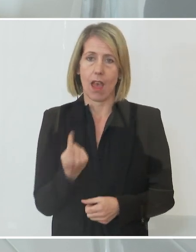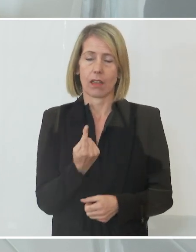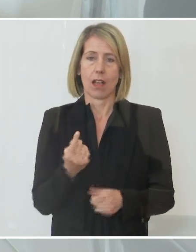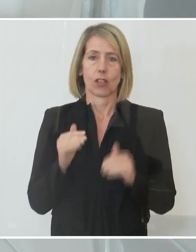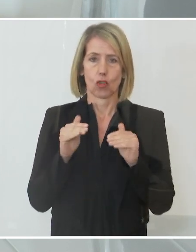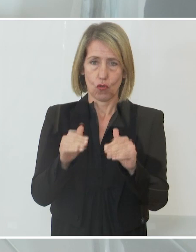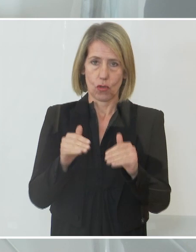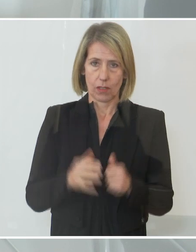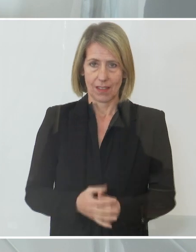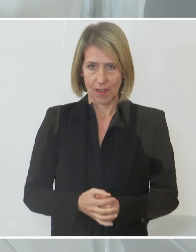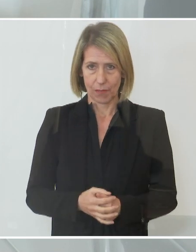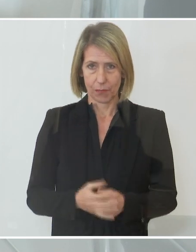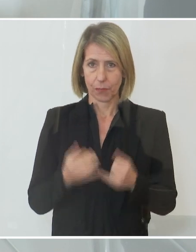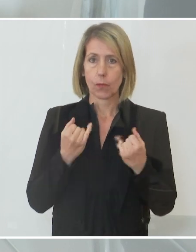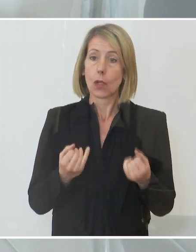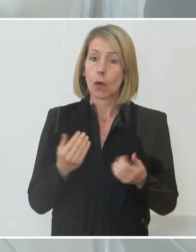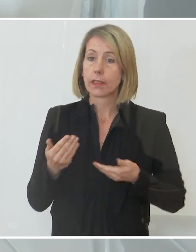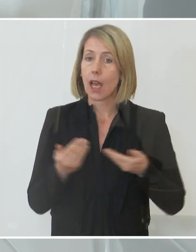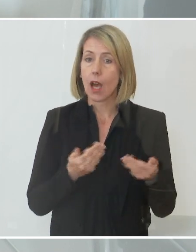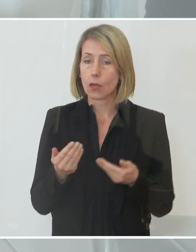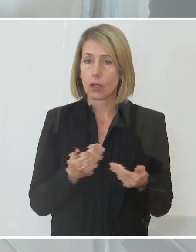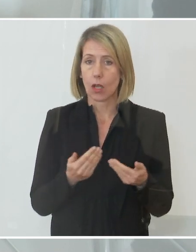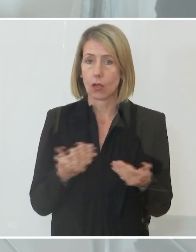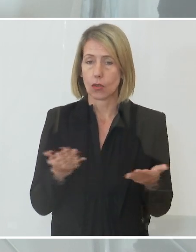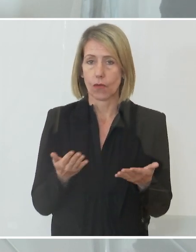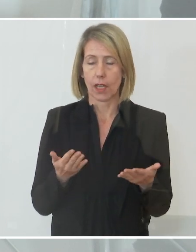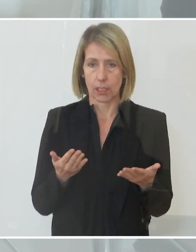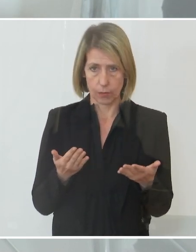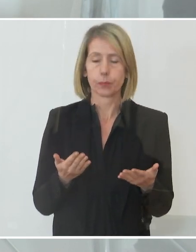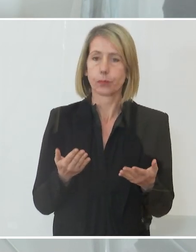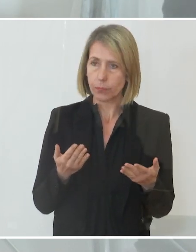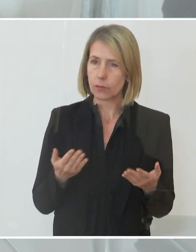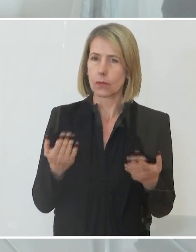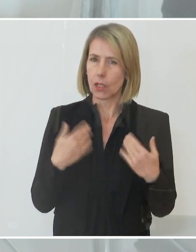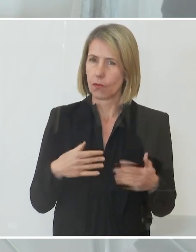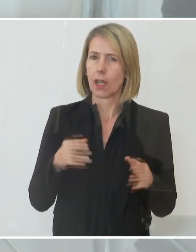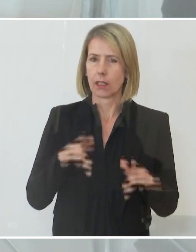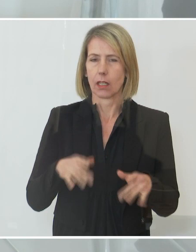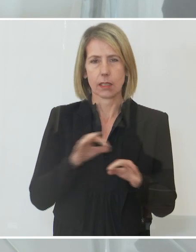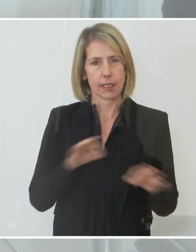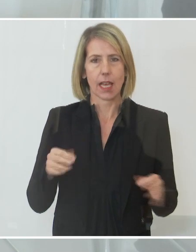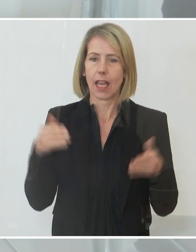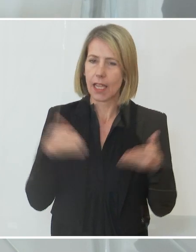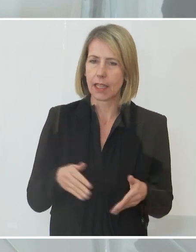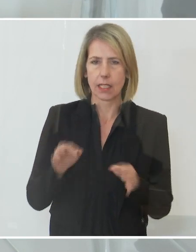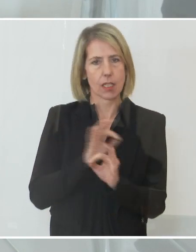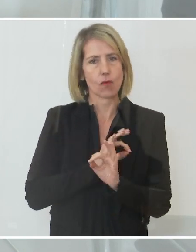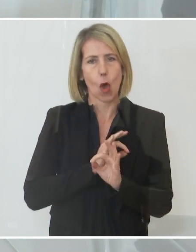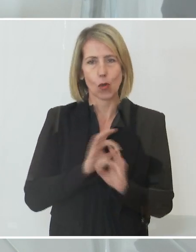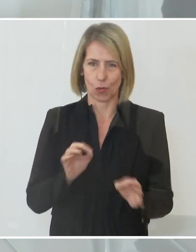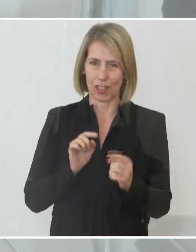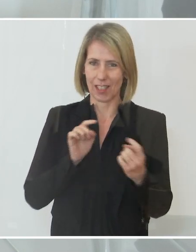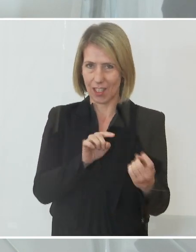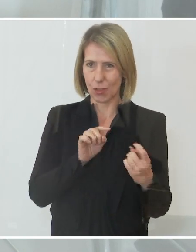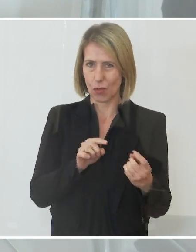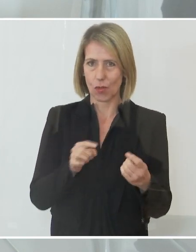Dieser Austausch heute war getragen von einer guten, intensiven Diskussion. Ein großes Danke auch